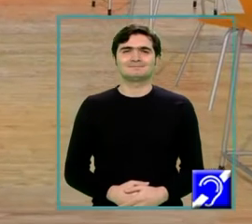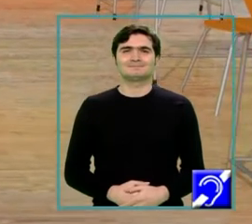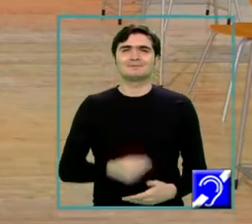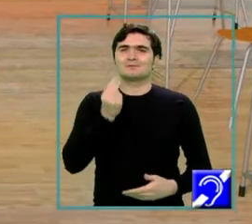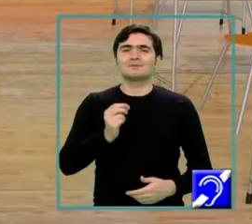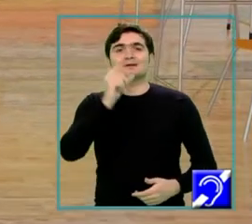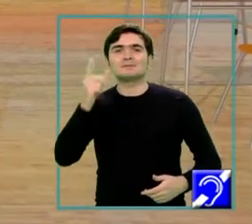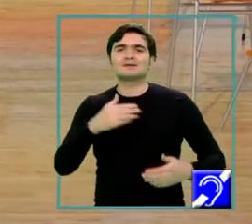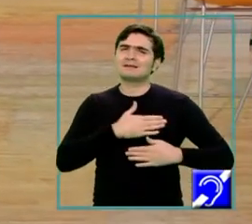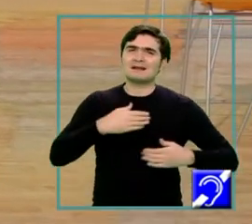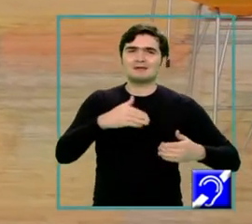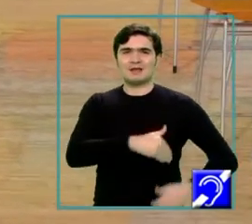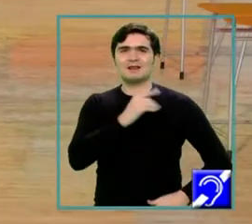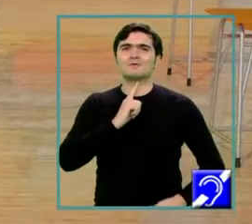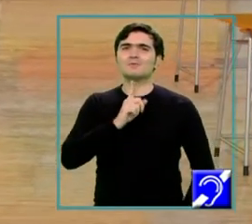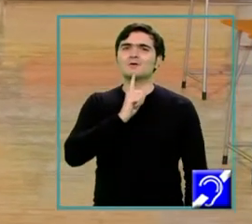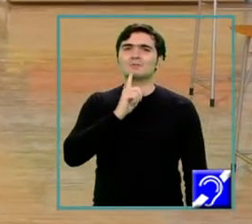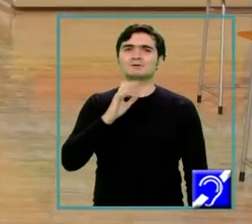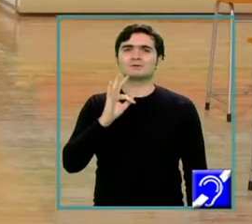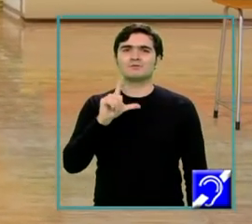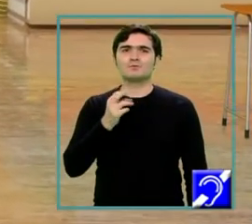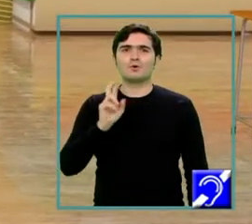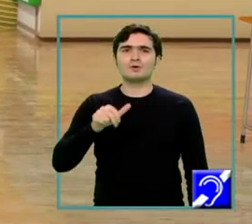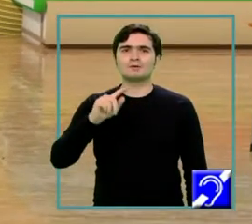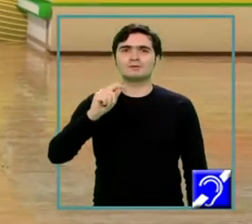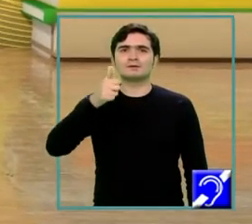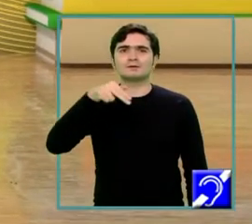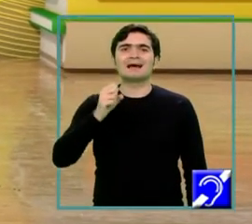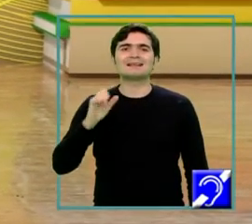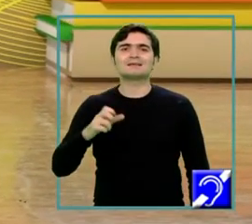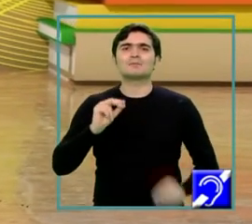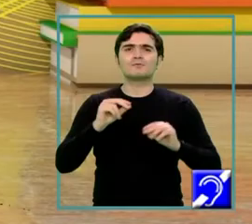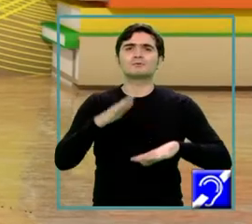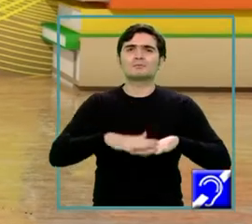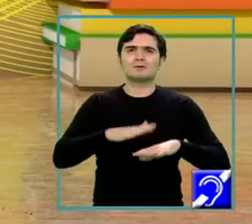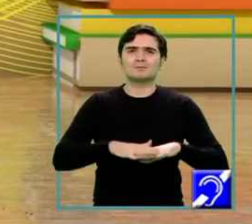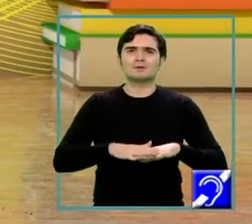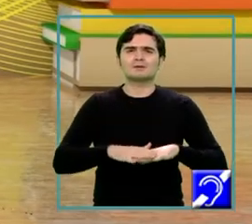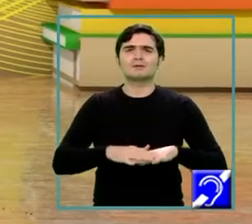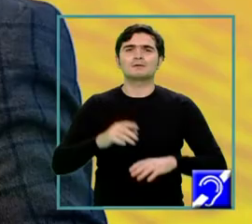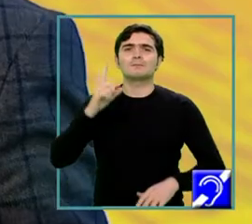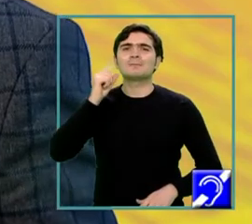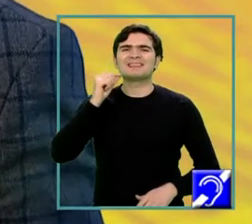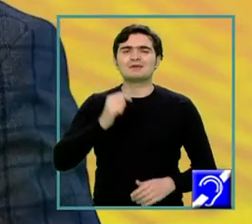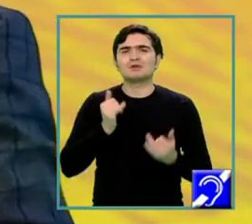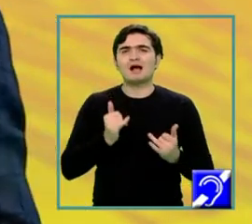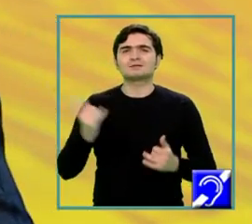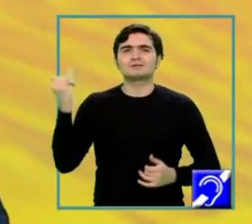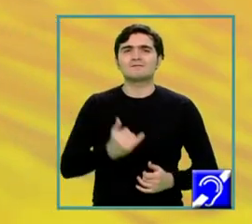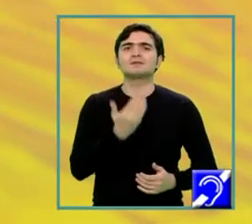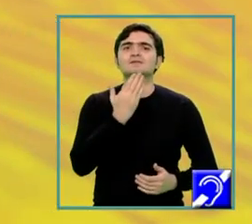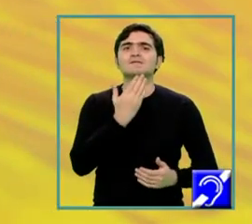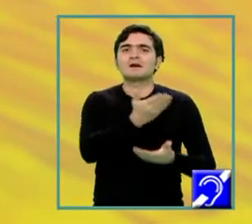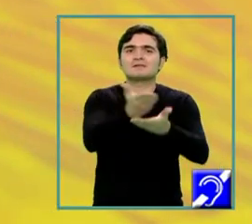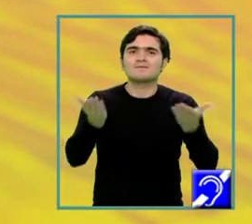Bună dimineața, dragi elevi! Mă numesc Florin Tanasie, profesor de matematică la Colegiul Național Zinca Gulescu din Pitești. Și astăzi am venit în fața